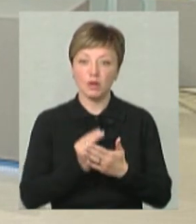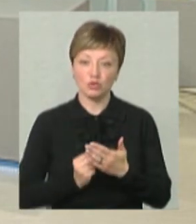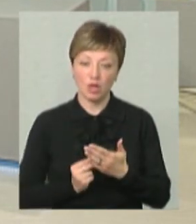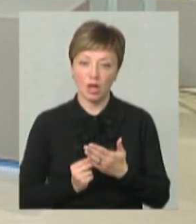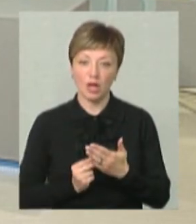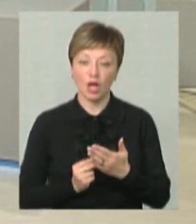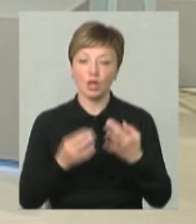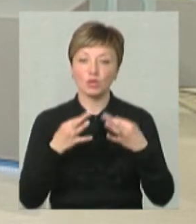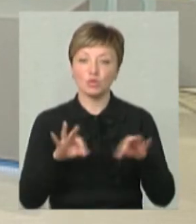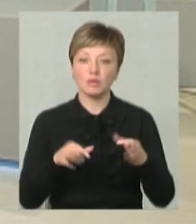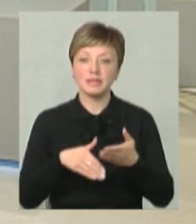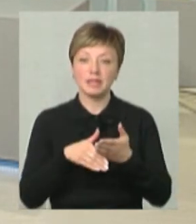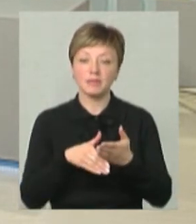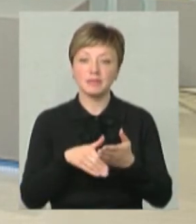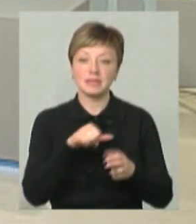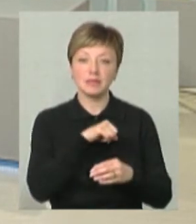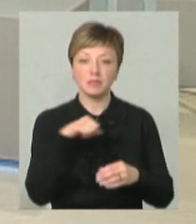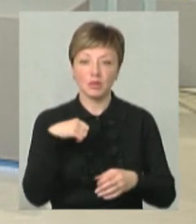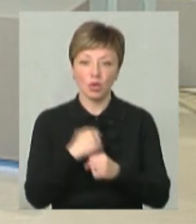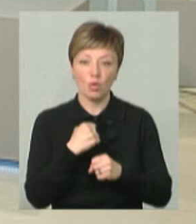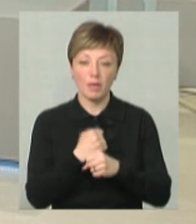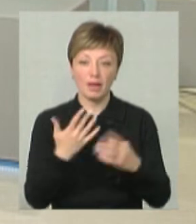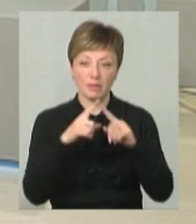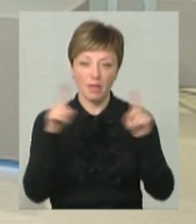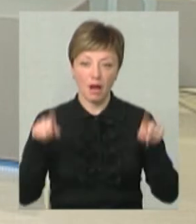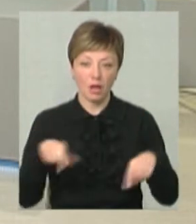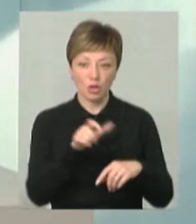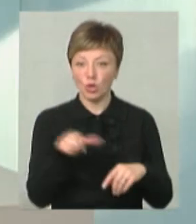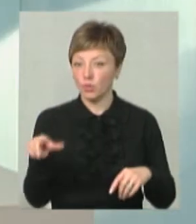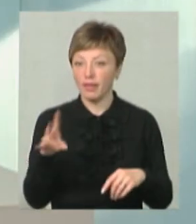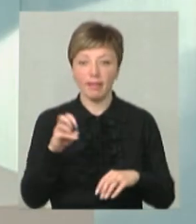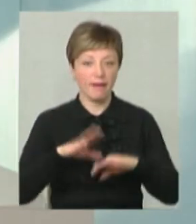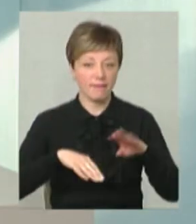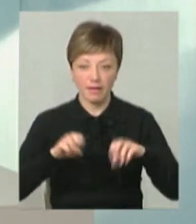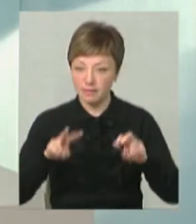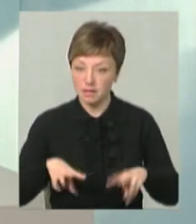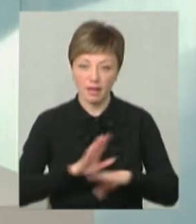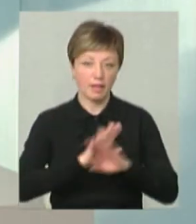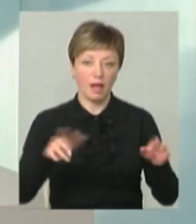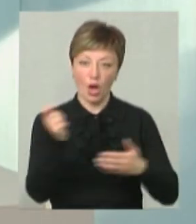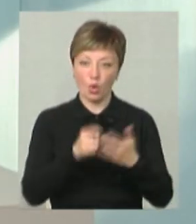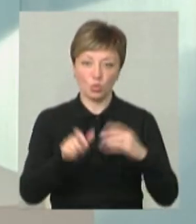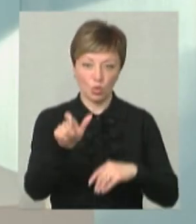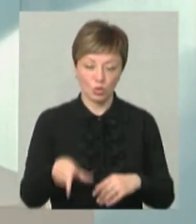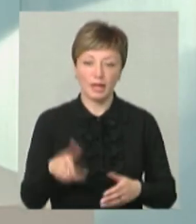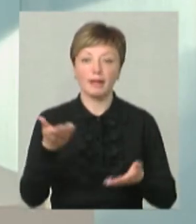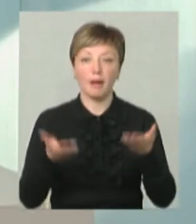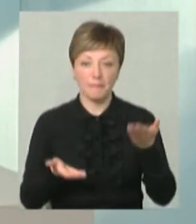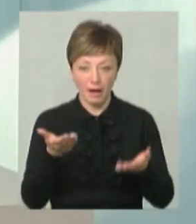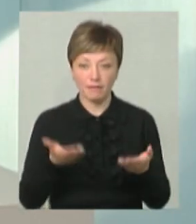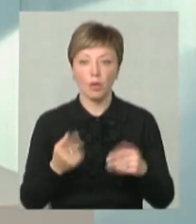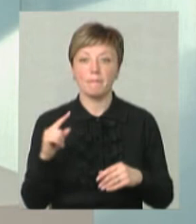доступними засобами, самі роблять якісь плакати люди, не фахівці, не художники. І, напевно,